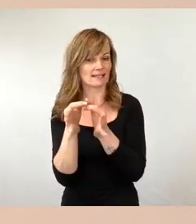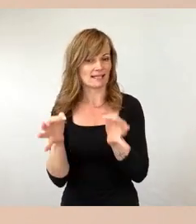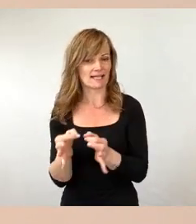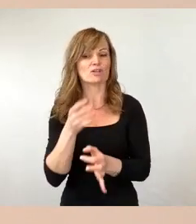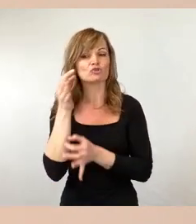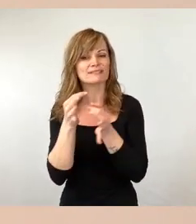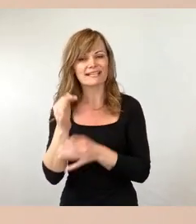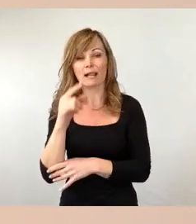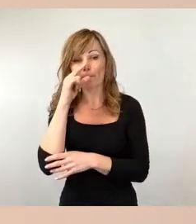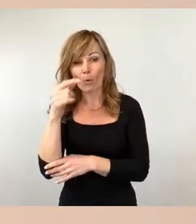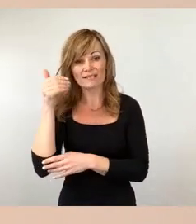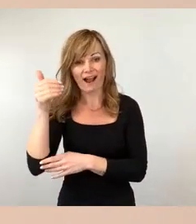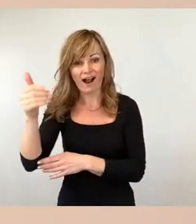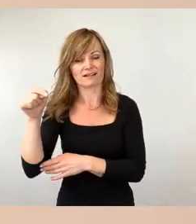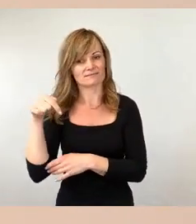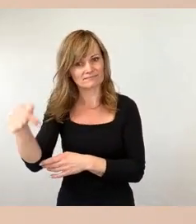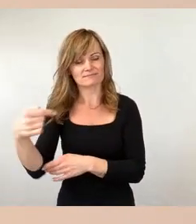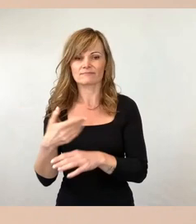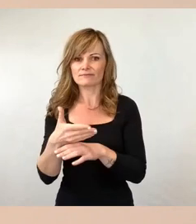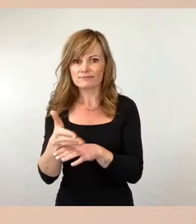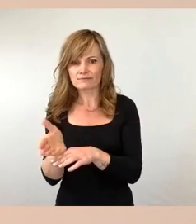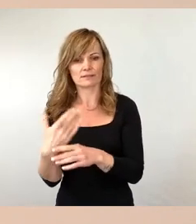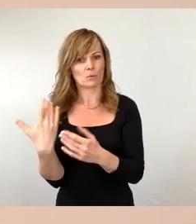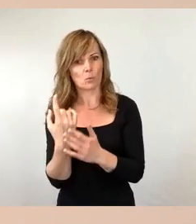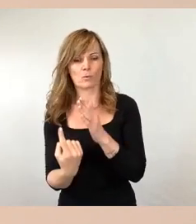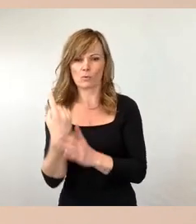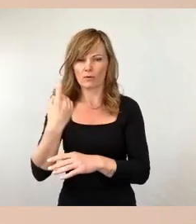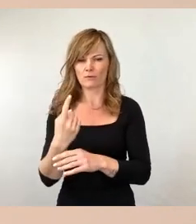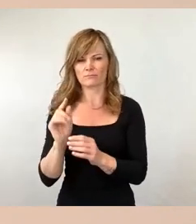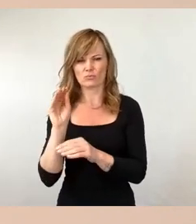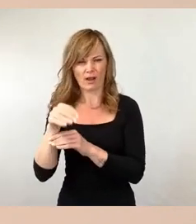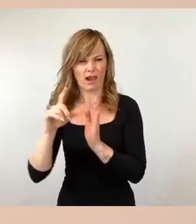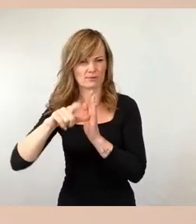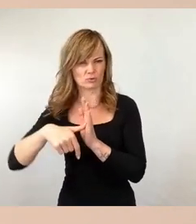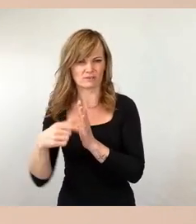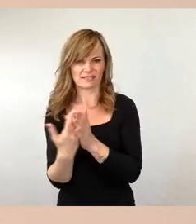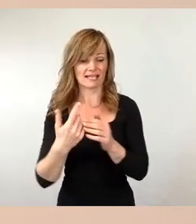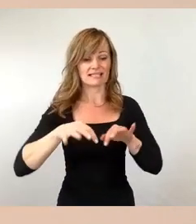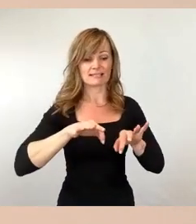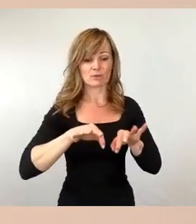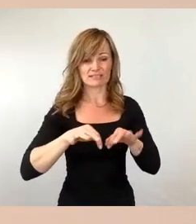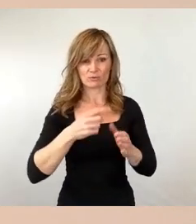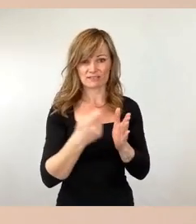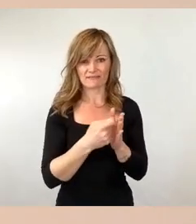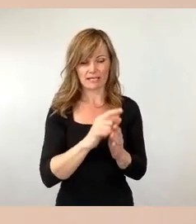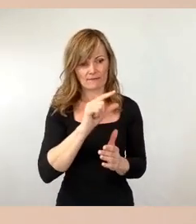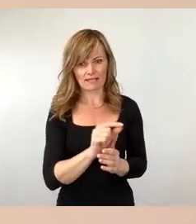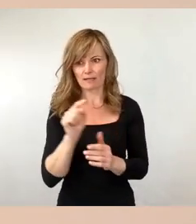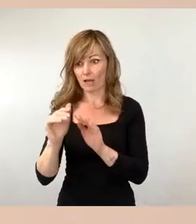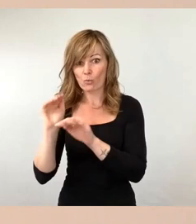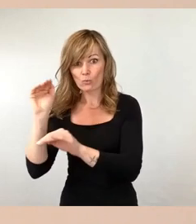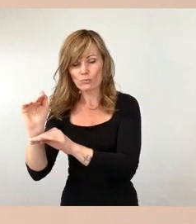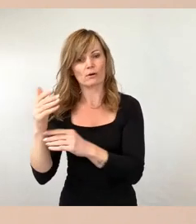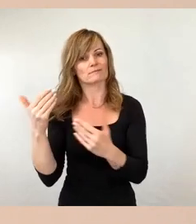Verspätungen, die überall auch der Simulationswerte lagen. An anderen Tagen der Woche war